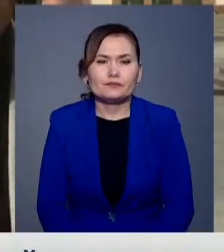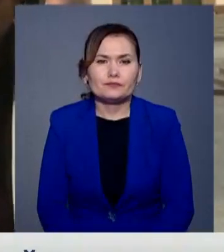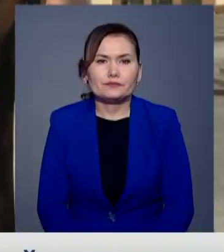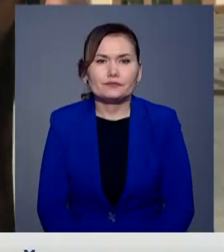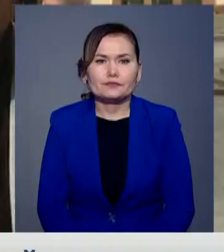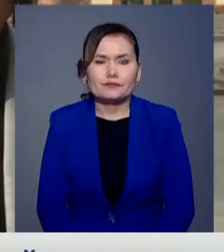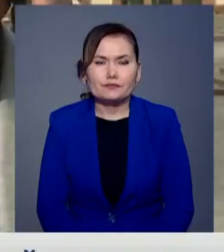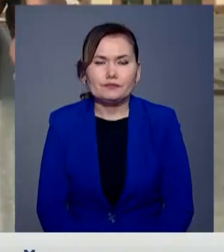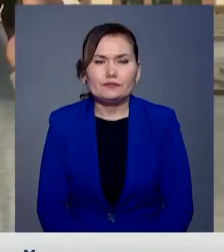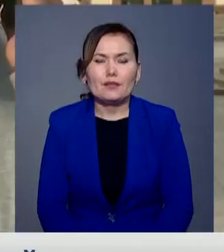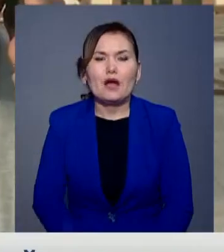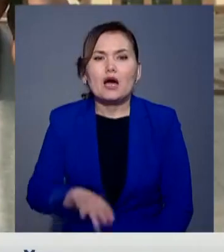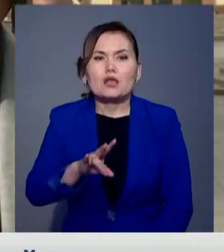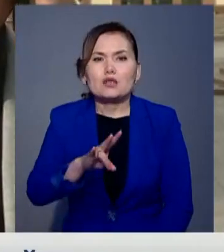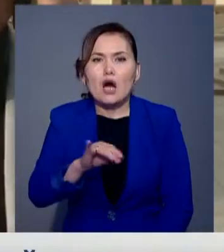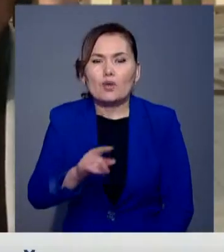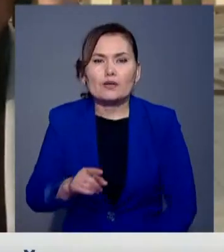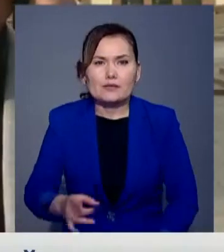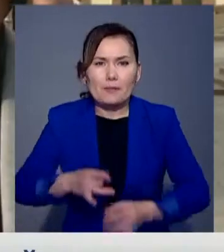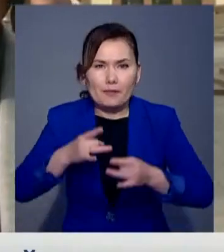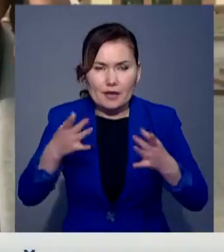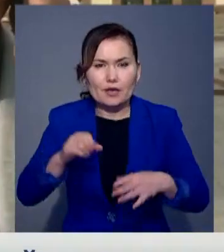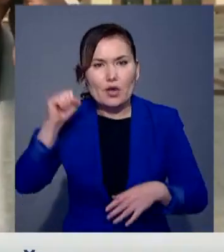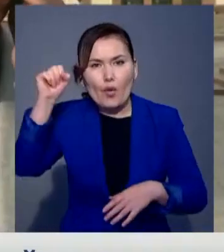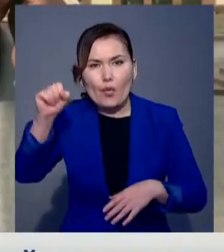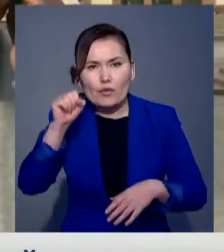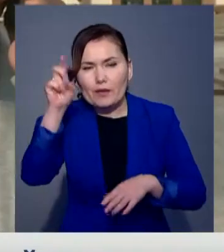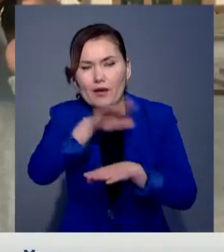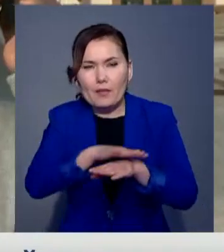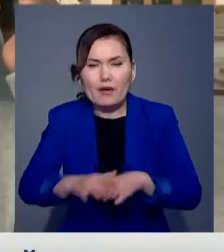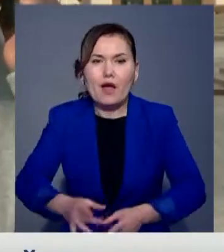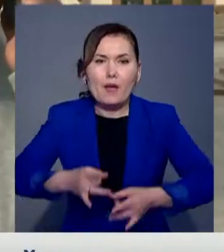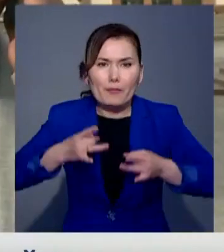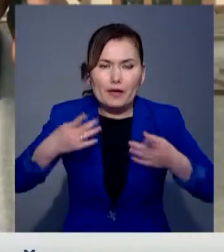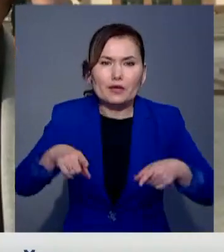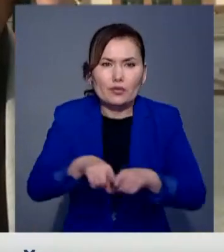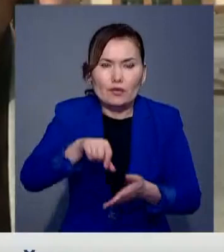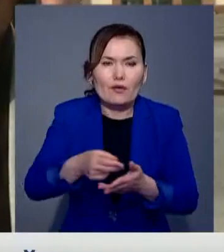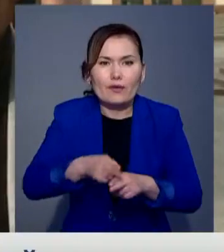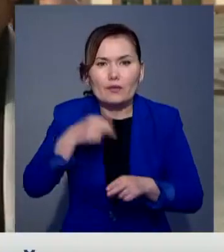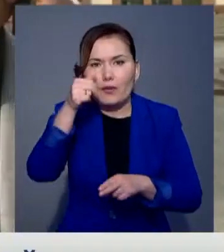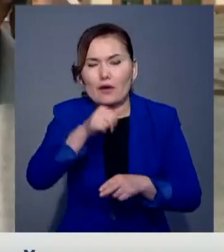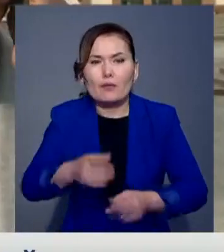дұрс айтасын, науырыс демекші мұнау өзбектер бұл ерамды бір кең ұлашпен төйлейтін қалқындыр ғой. Бұл ғалай болды?